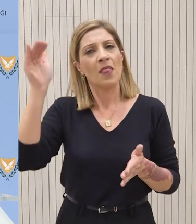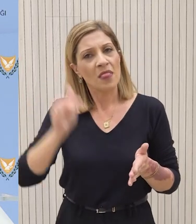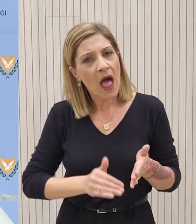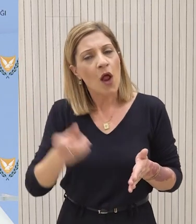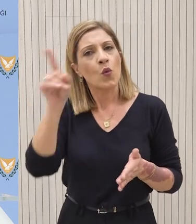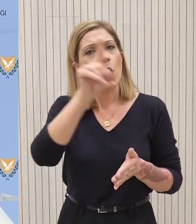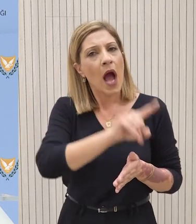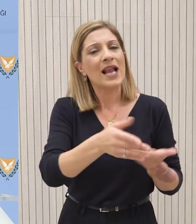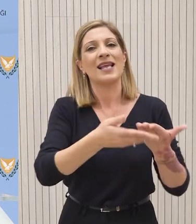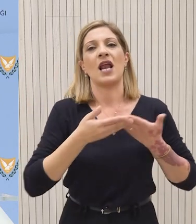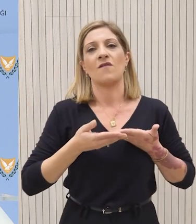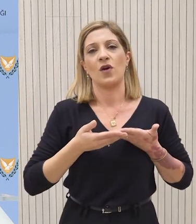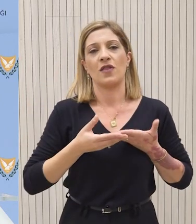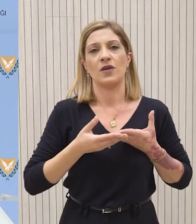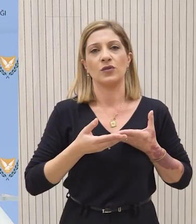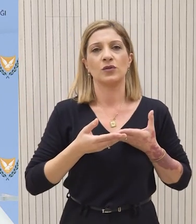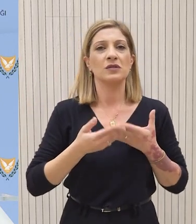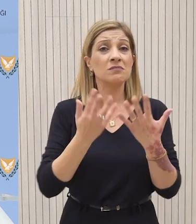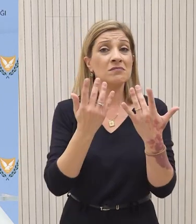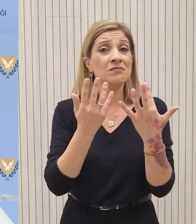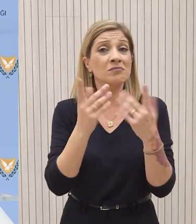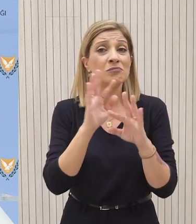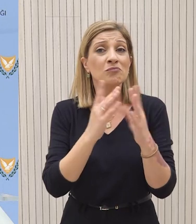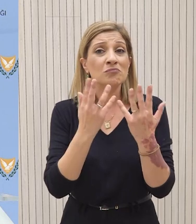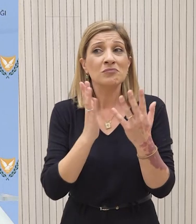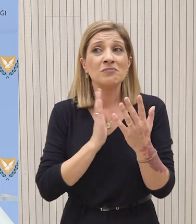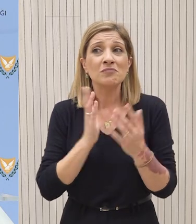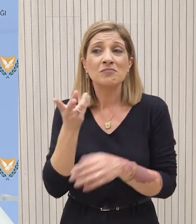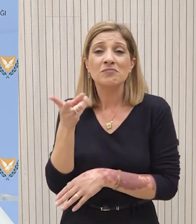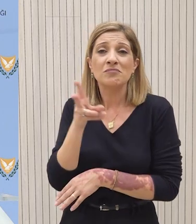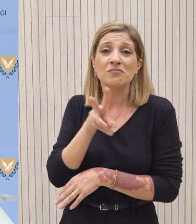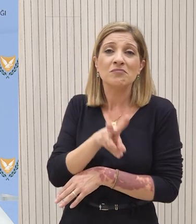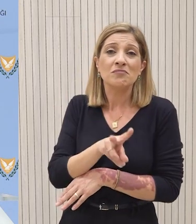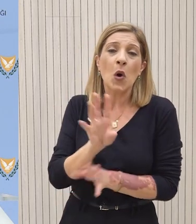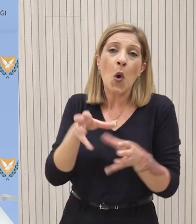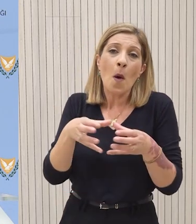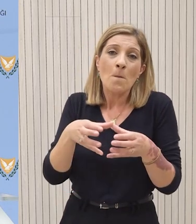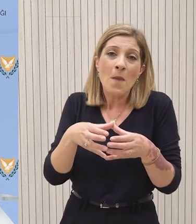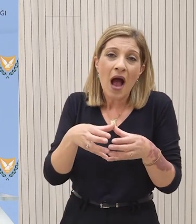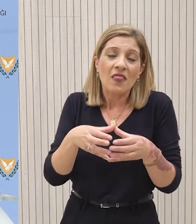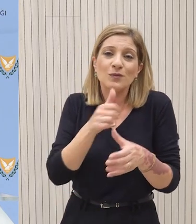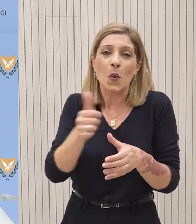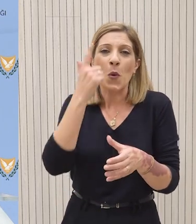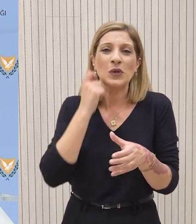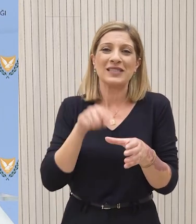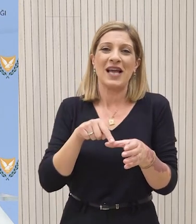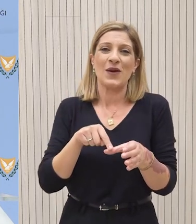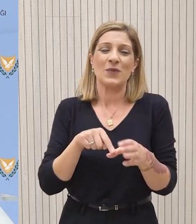που θα μπορούν να βοηθήσουν στο έργο τους. Ψήφιος αριθμός? Δεν μπορώ να βεβαιώσω αριθμός. Είναι ομάδα εμπειρογνωμόνων. Αυτό γνωρίζω και εγώ.